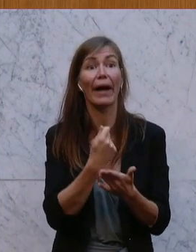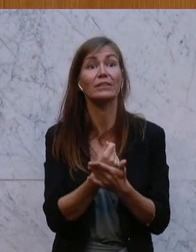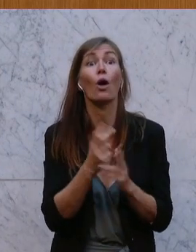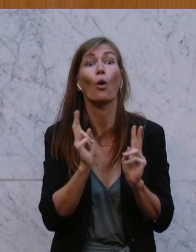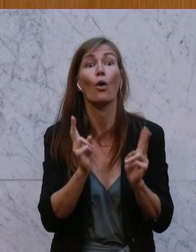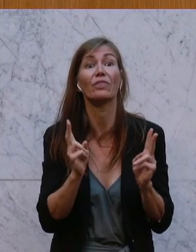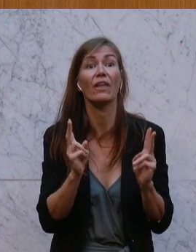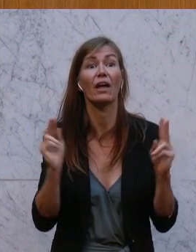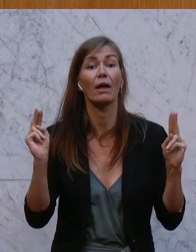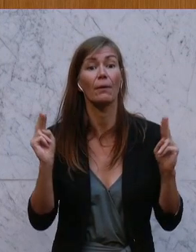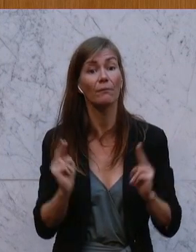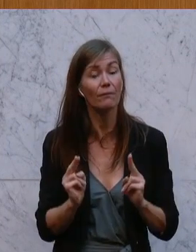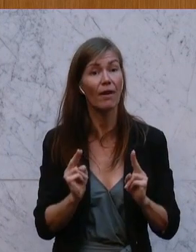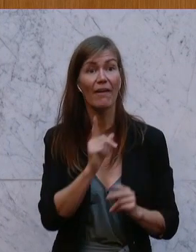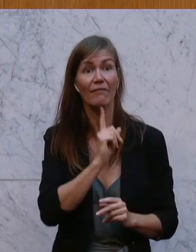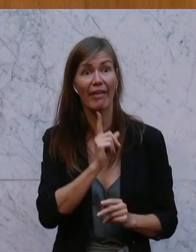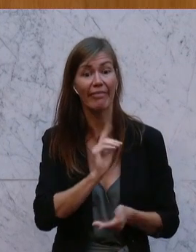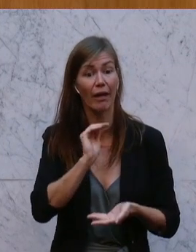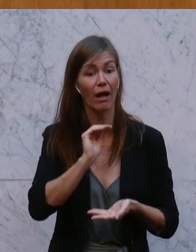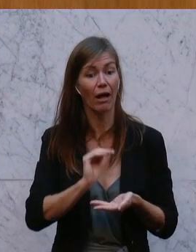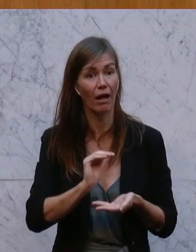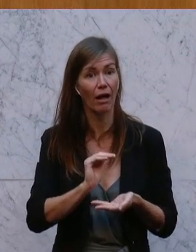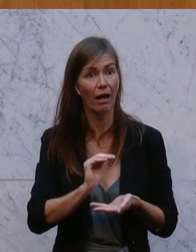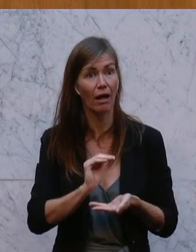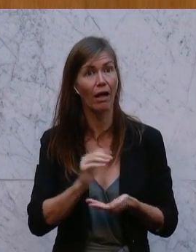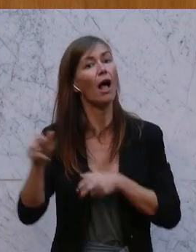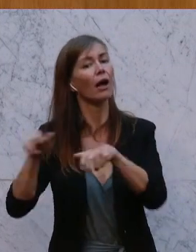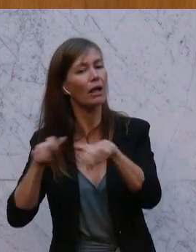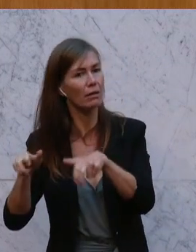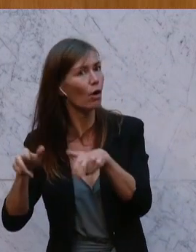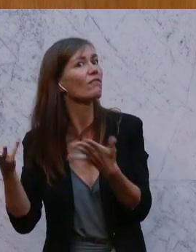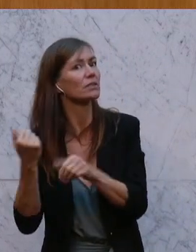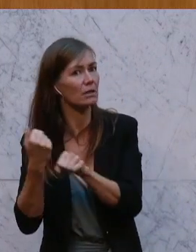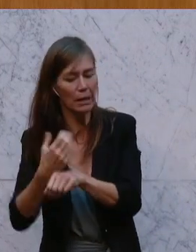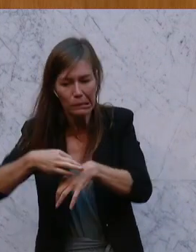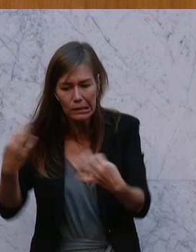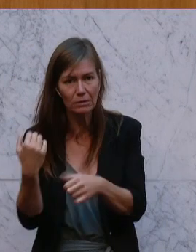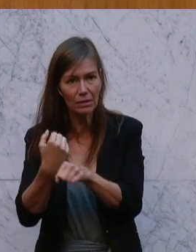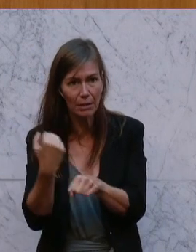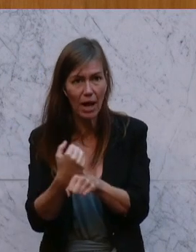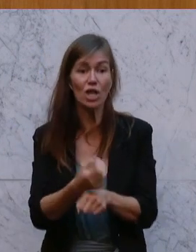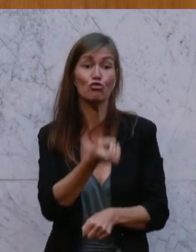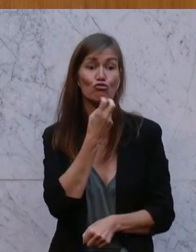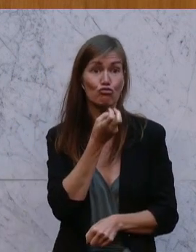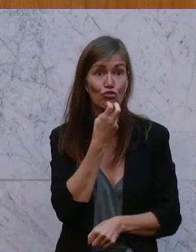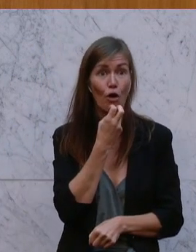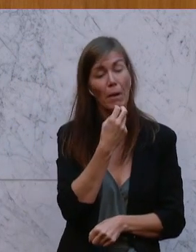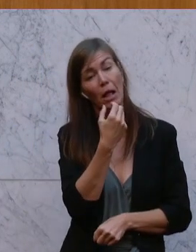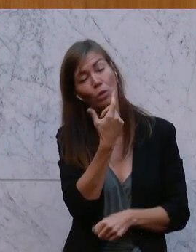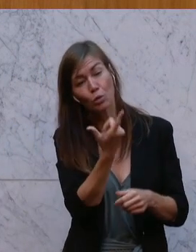passiert? Die Regierung hat nichts gemacht. Die Strompreise haben sich verzweifacht, teilweise sogar bis zu verfünffacht.